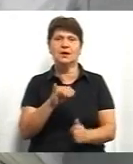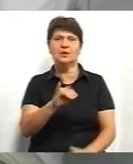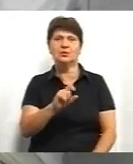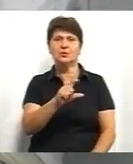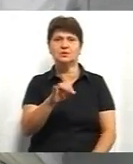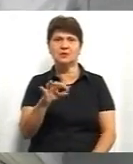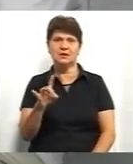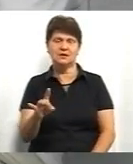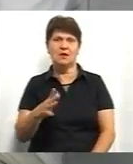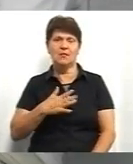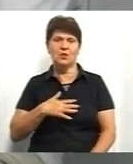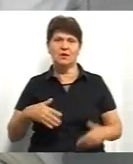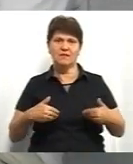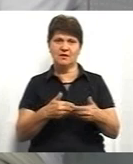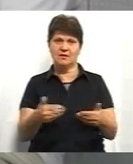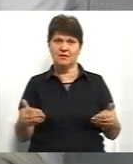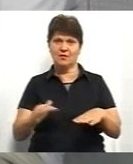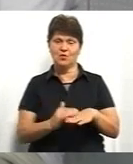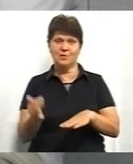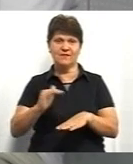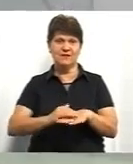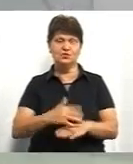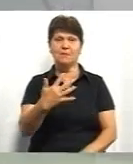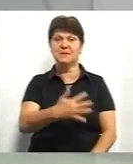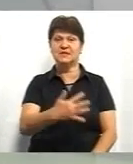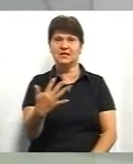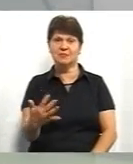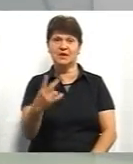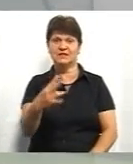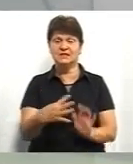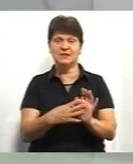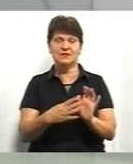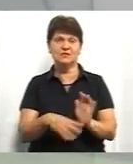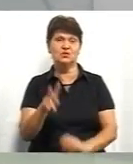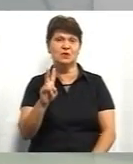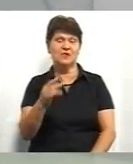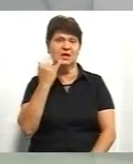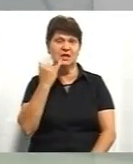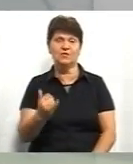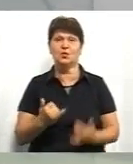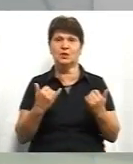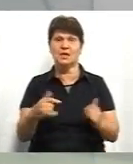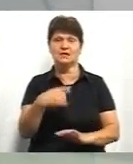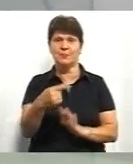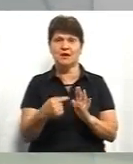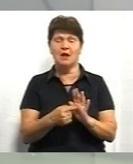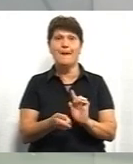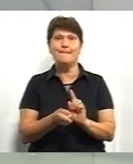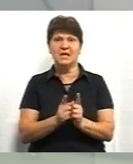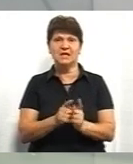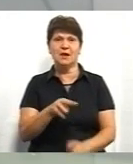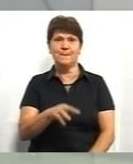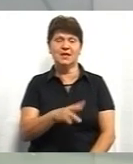вітання. Доброго вечора всім. 55-29-92, телефон для запитань, сурдоперекладачка